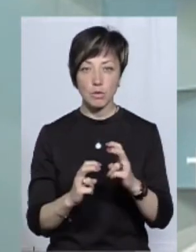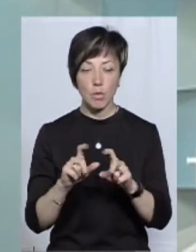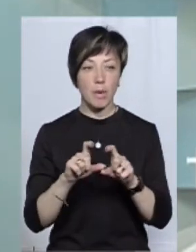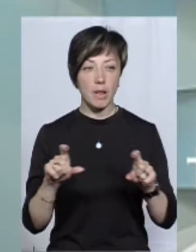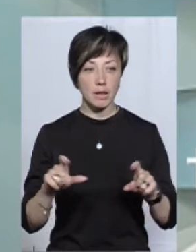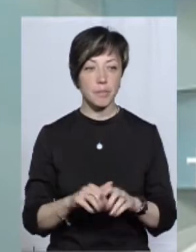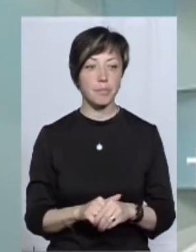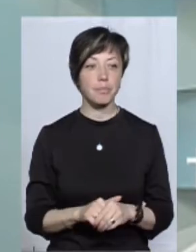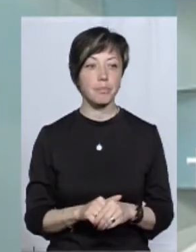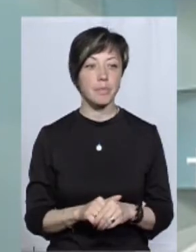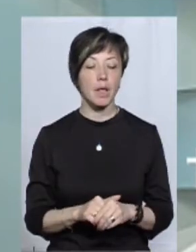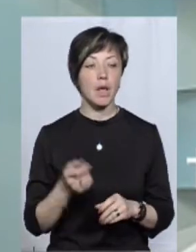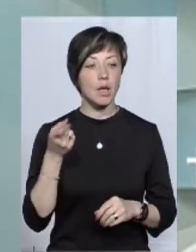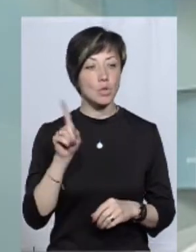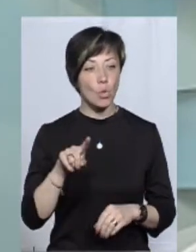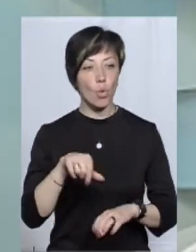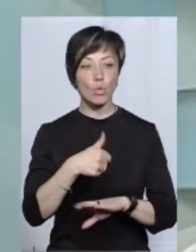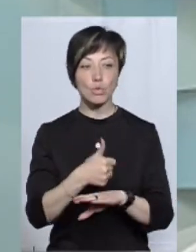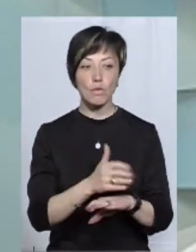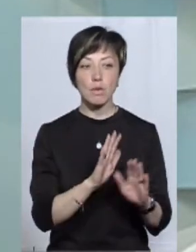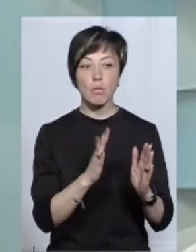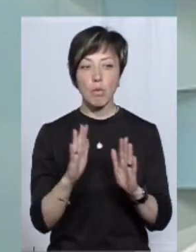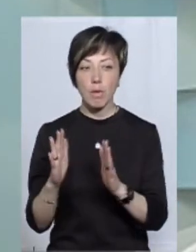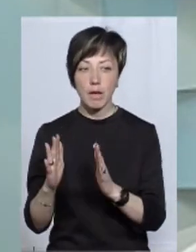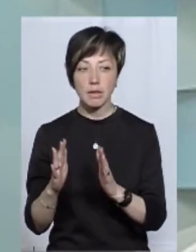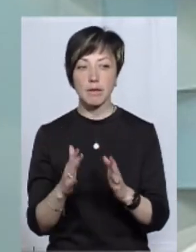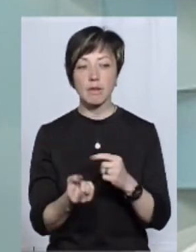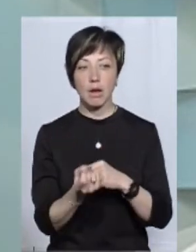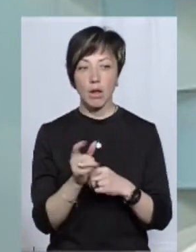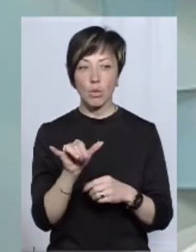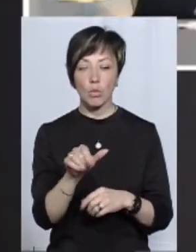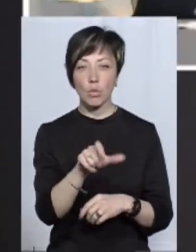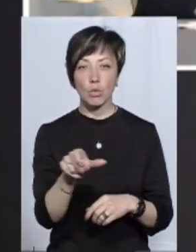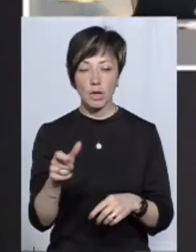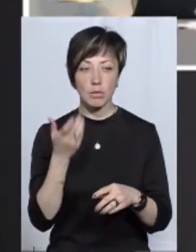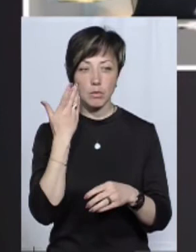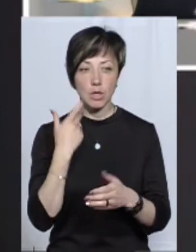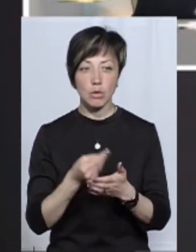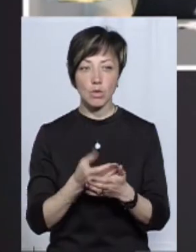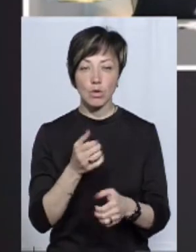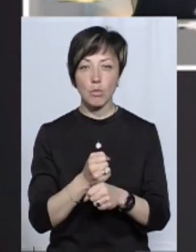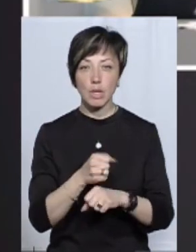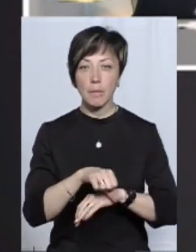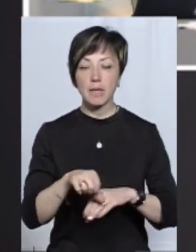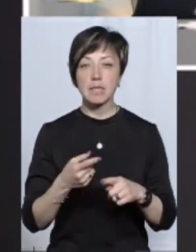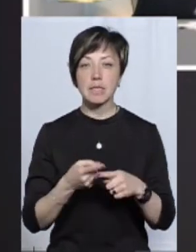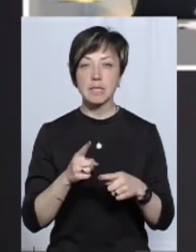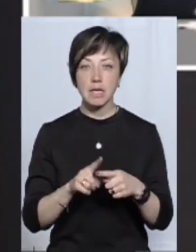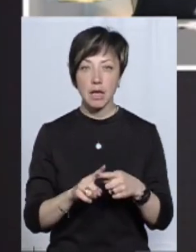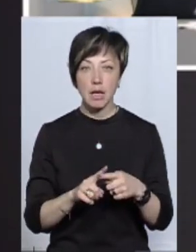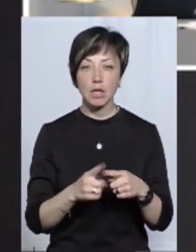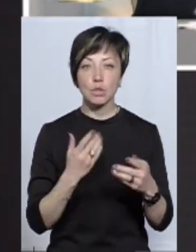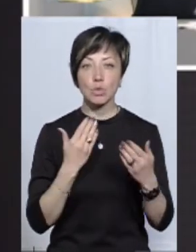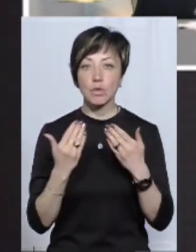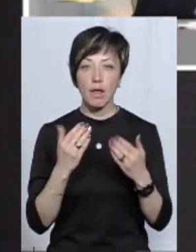саме як ТПП. То основні моменти, які виникали у людей під час оцінювання роботи в митниці, це, власне кажучи,